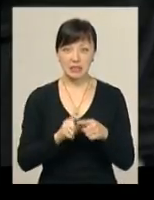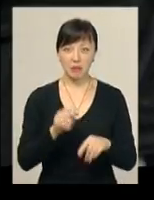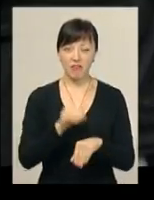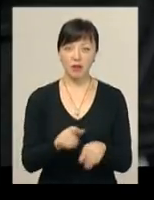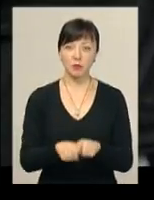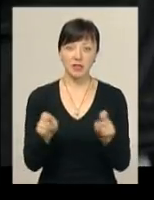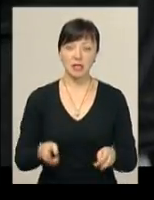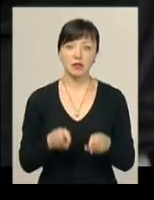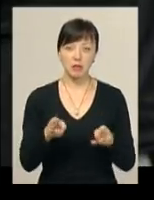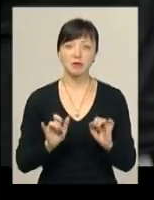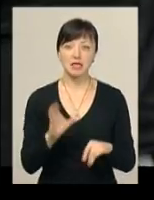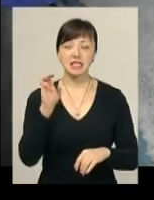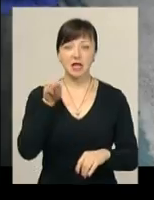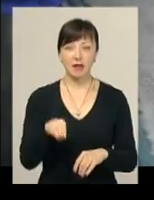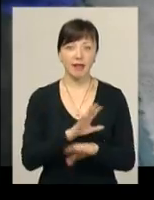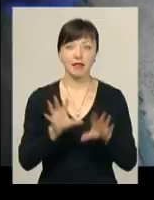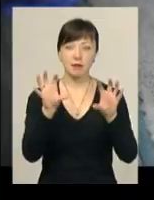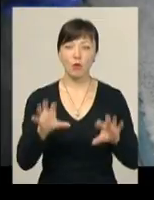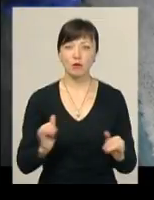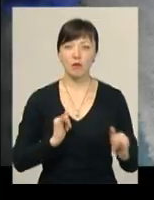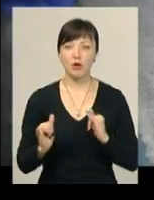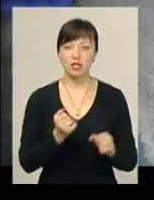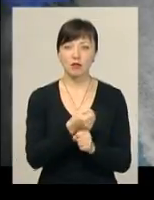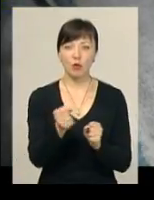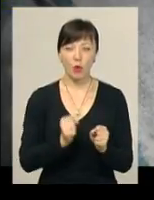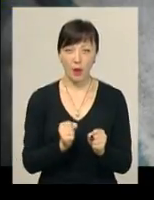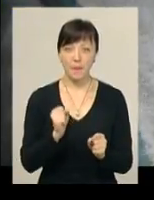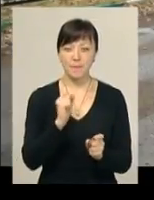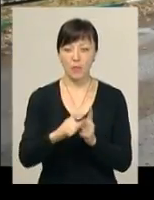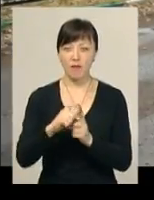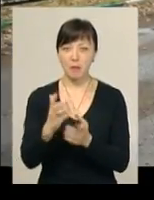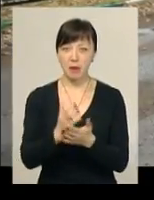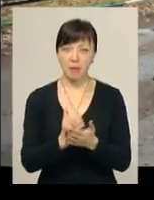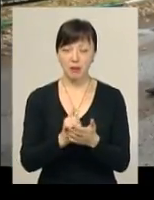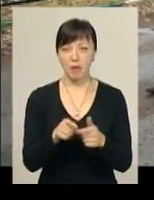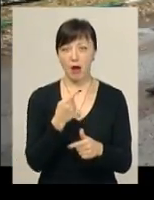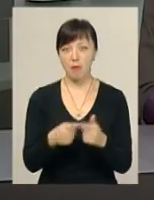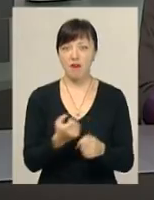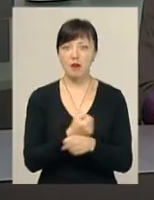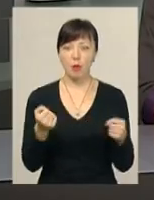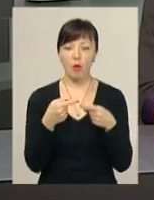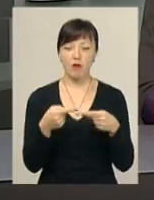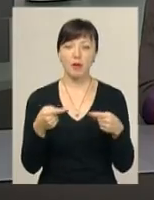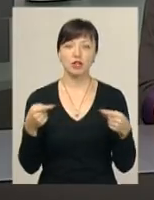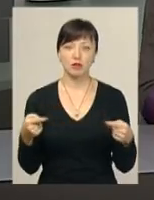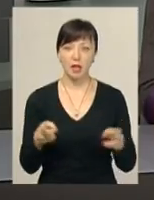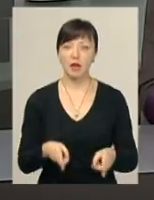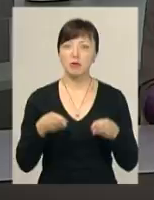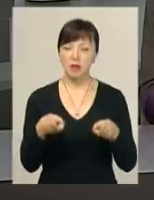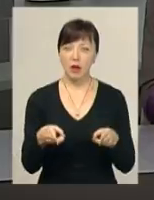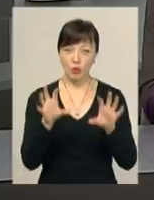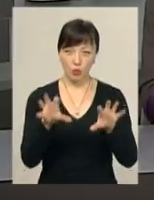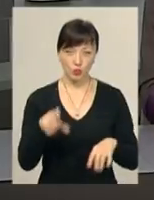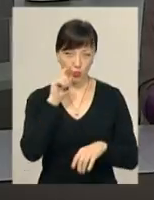відкрите кримінальне провадження за статтею «Незаконне поводження зі зброєю, бойовими припасами або вибуховими речовинами Кримінального